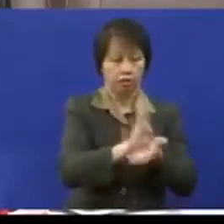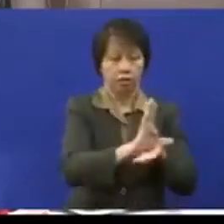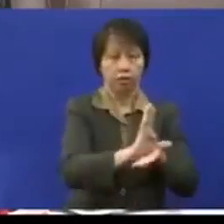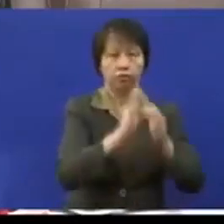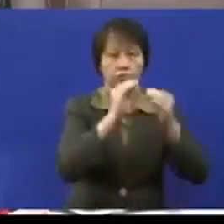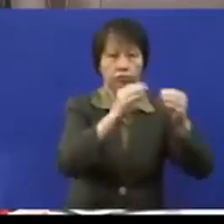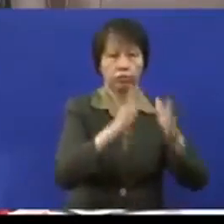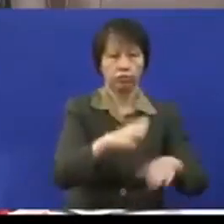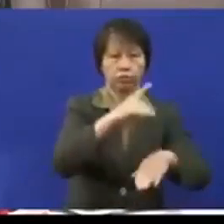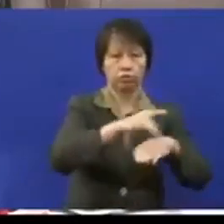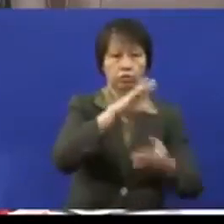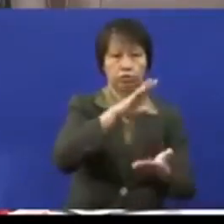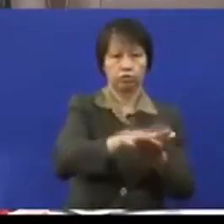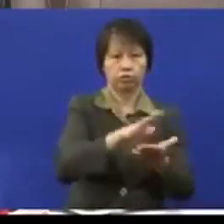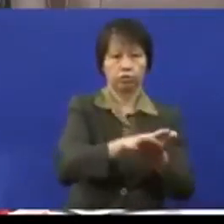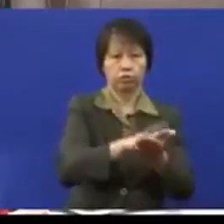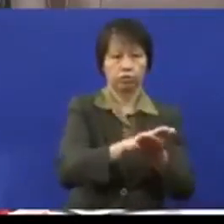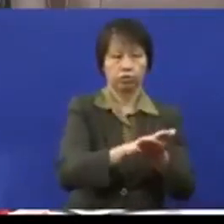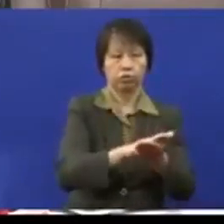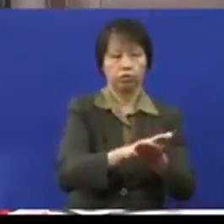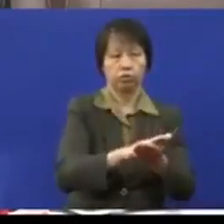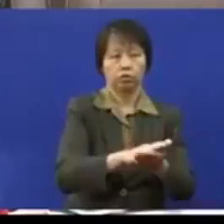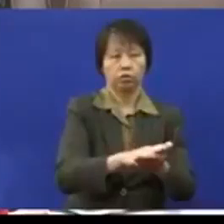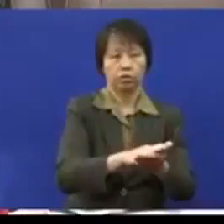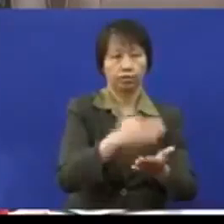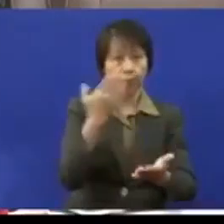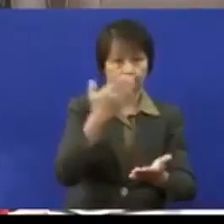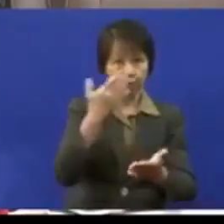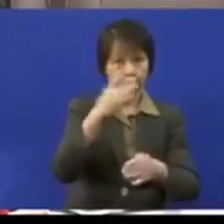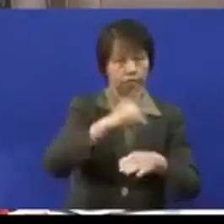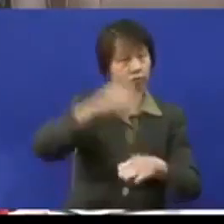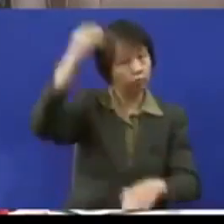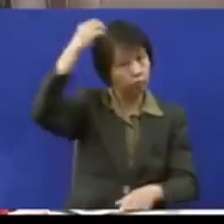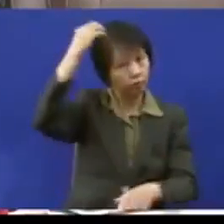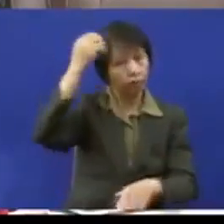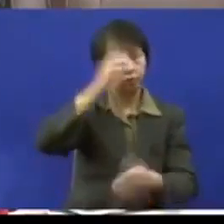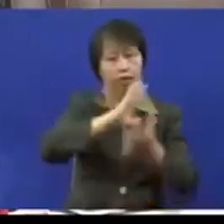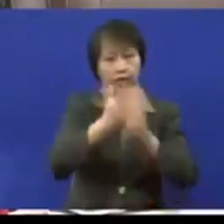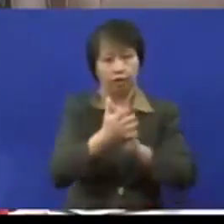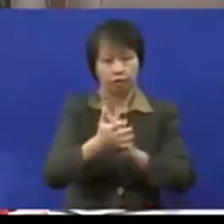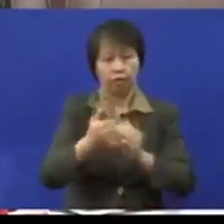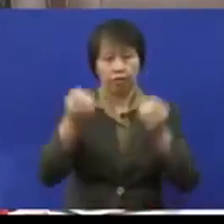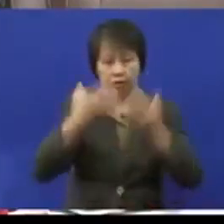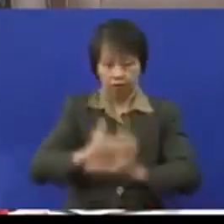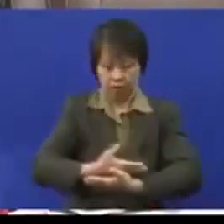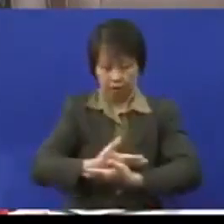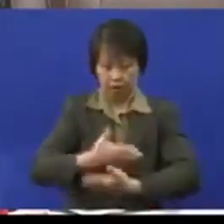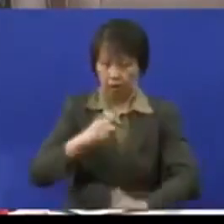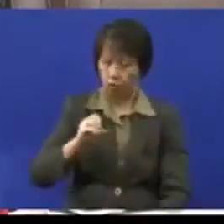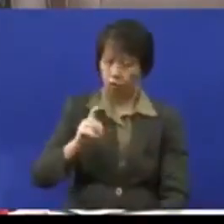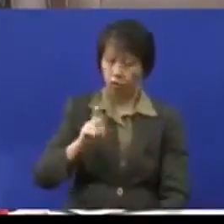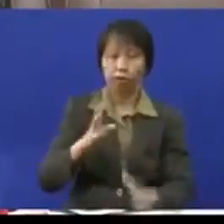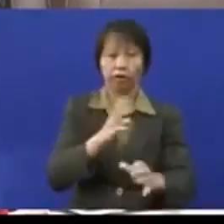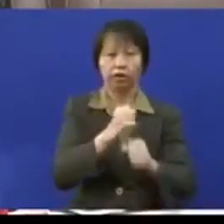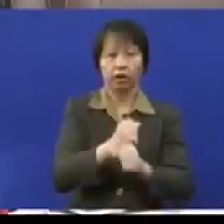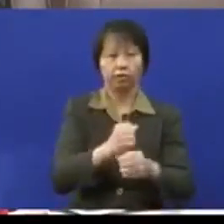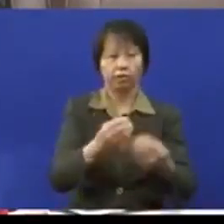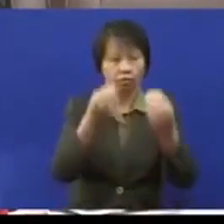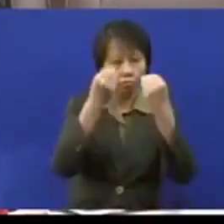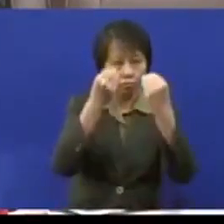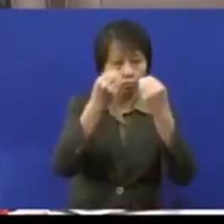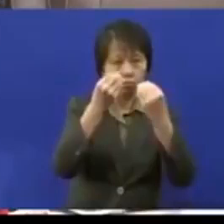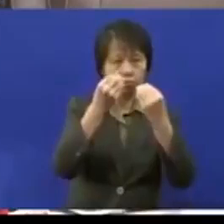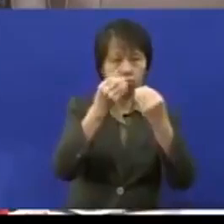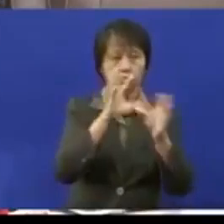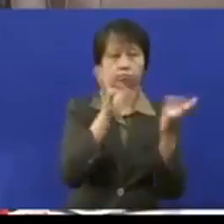di sekolah-sekolah arus berdana di Selangor supaya lebih banyak lagi anak-anak OKU boleh mendapat pendidikan inklusif